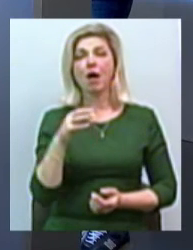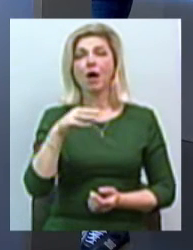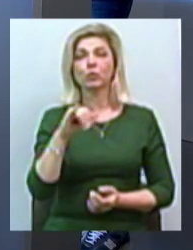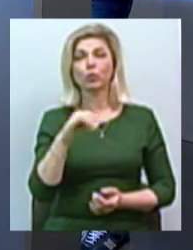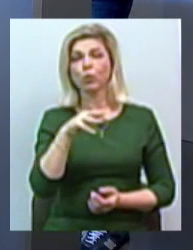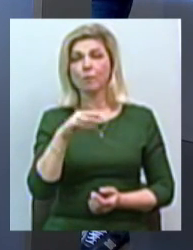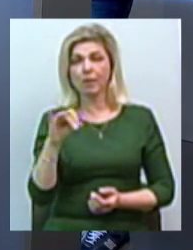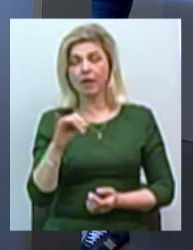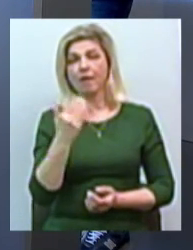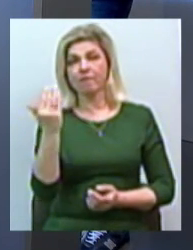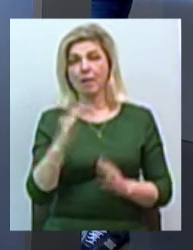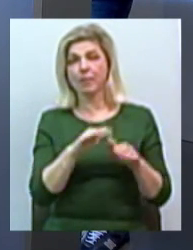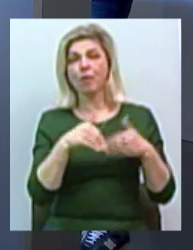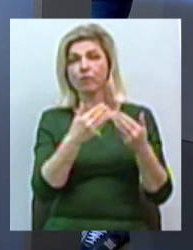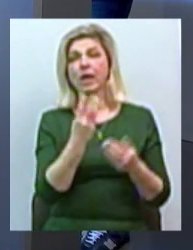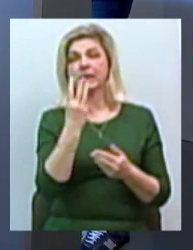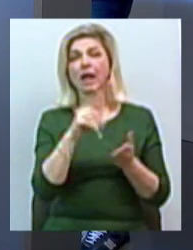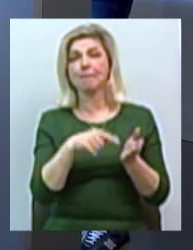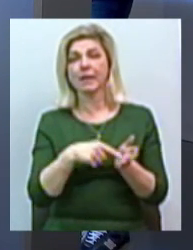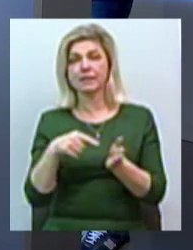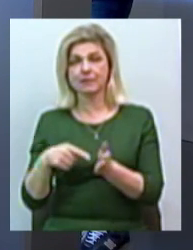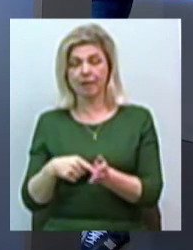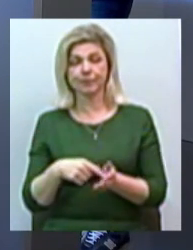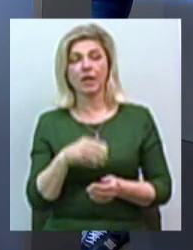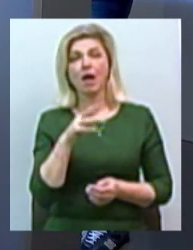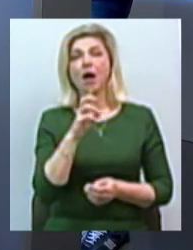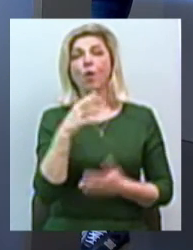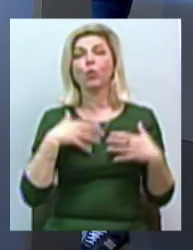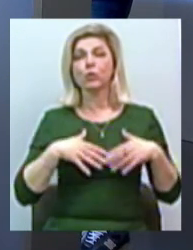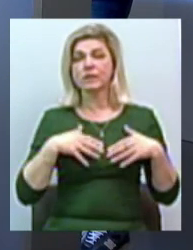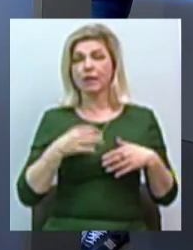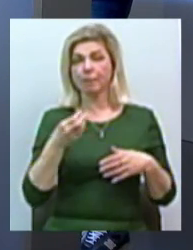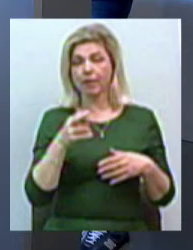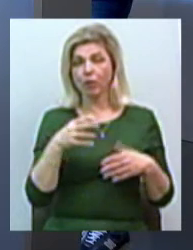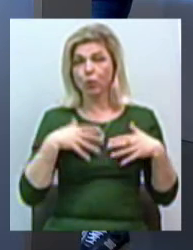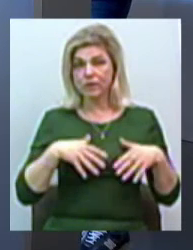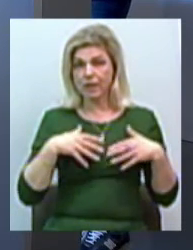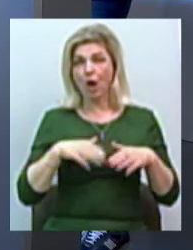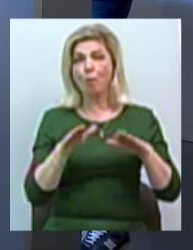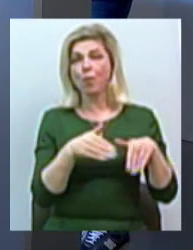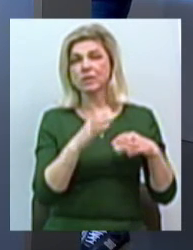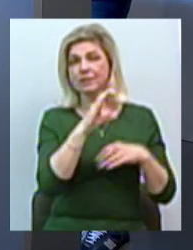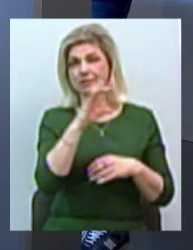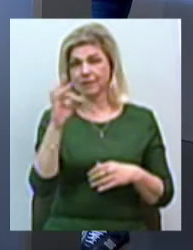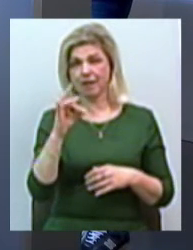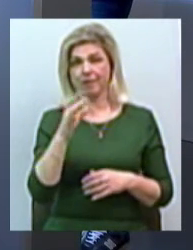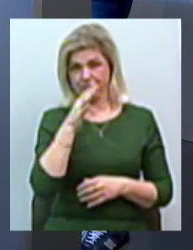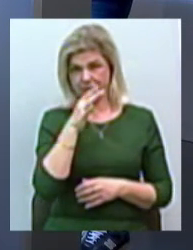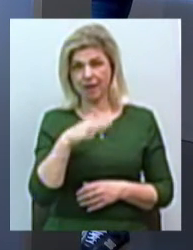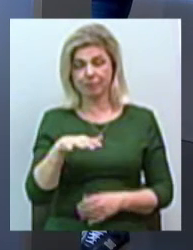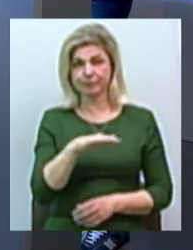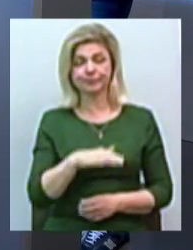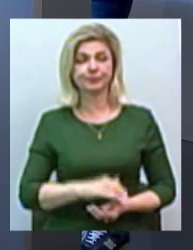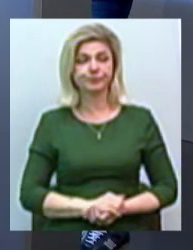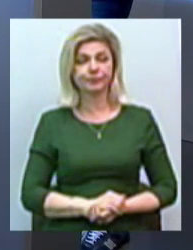запропонували три міста. Про них і поговоримо. Батумі, Грузія, пост-радянський простір. Можемо показати, коли